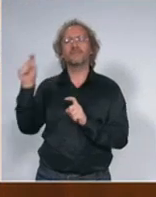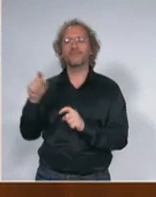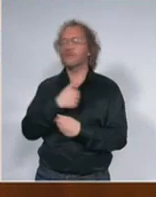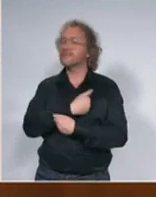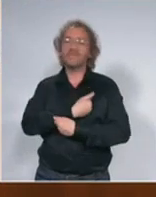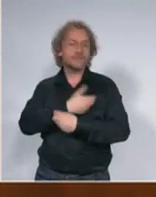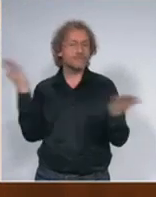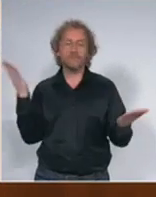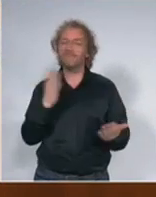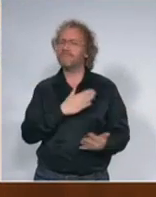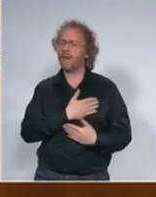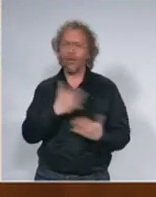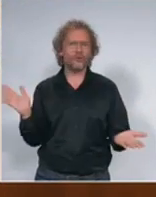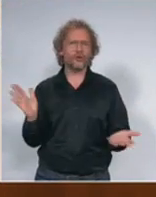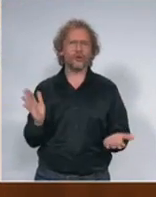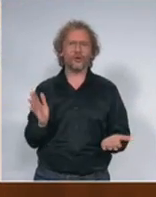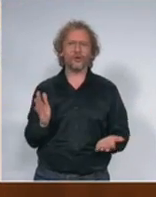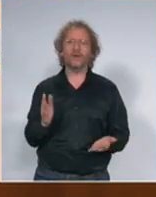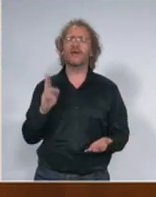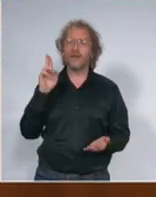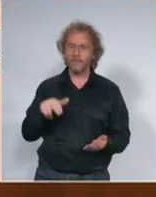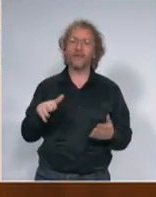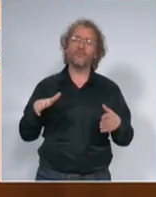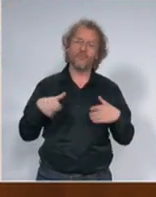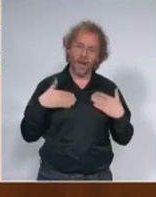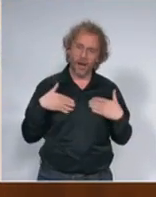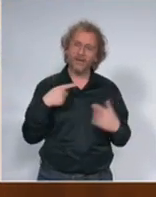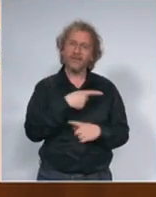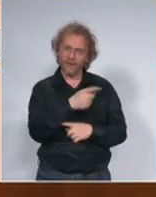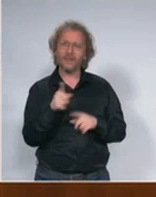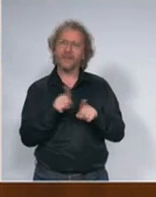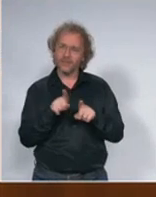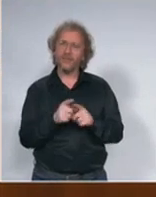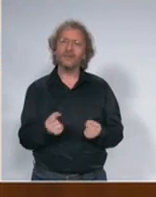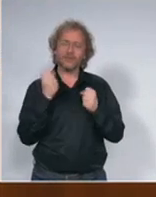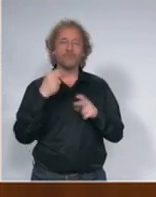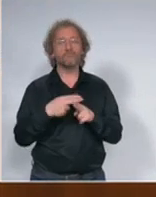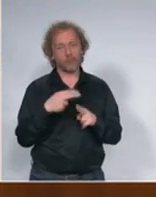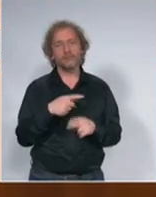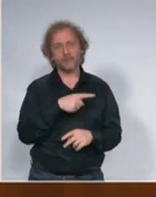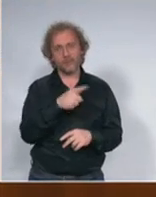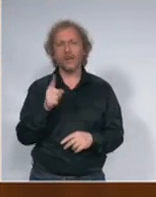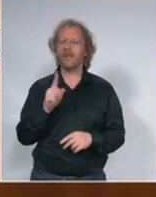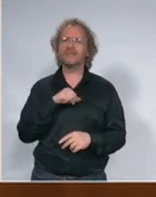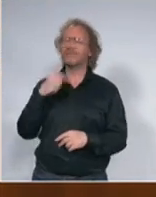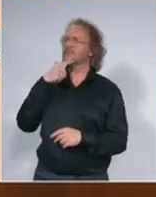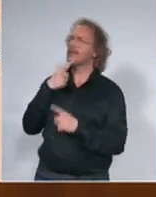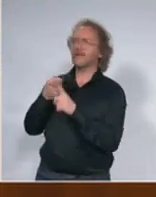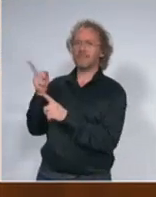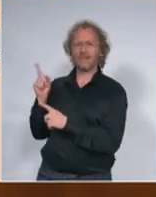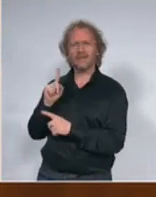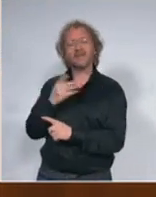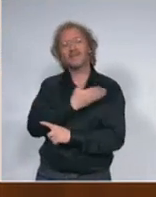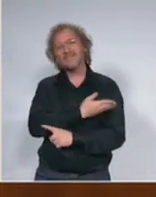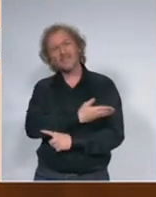postoje i mladi ljudi nažalost koji imaju teške bolesti ne samo stari znači svi oni vi